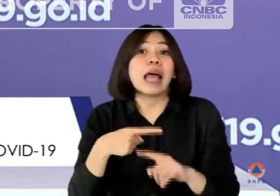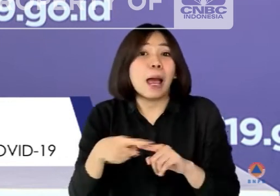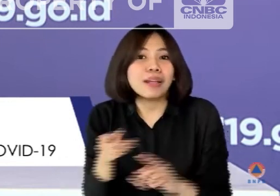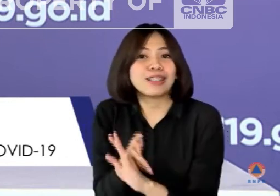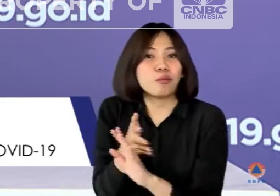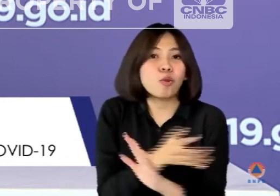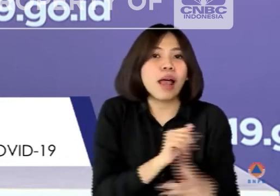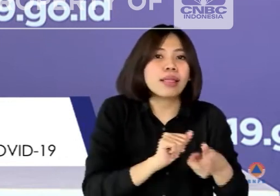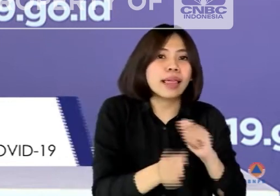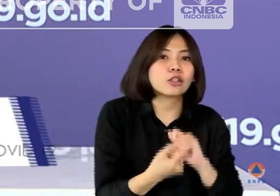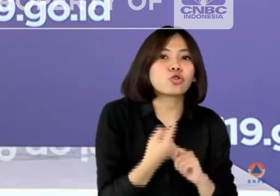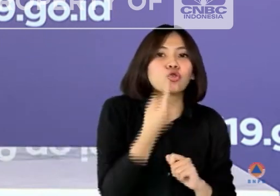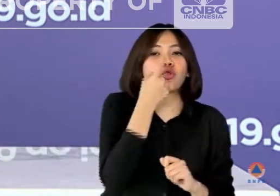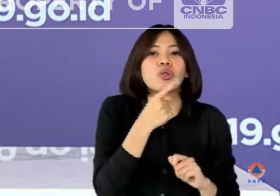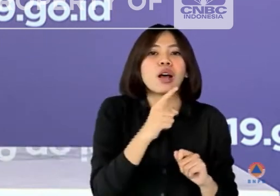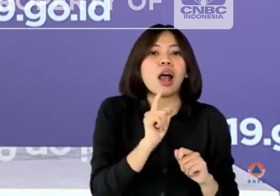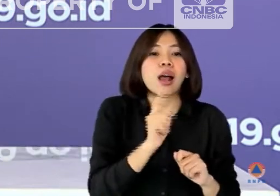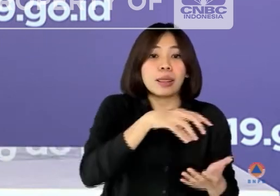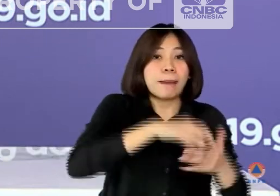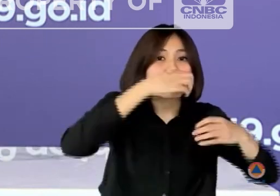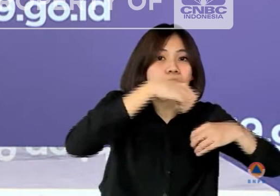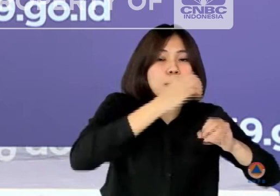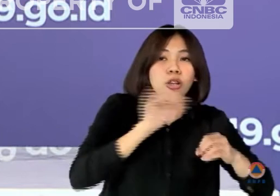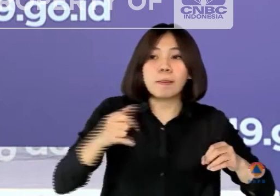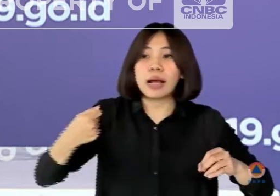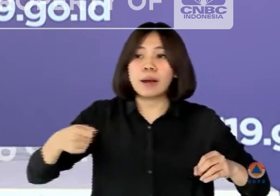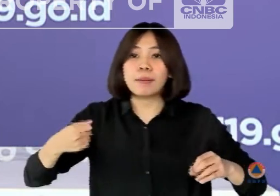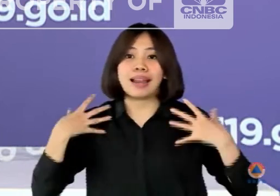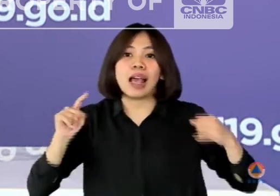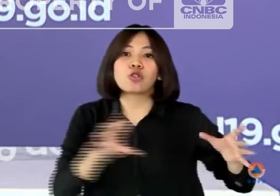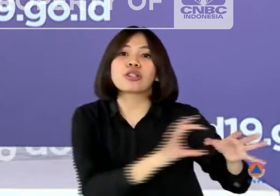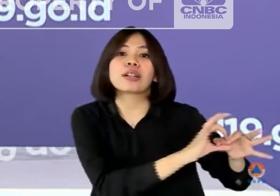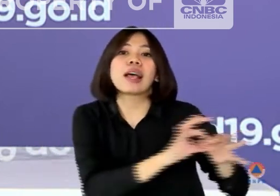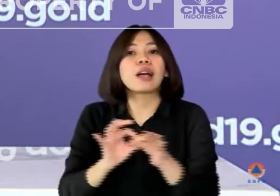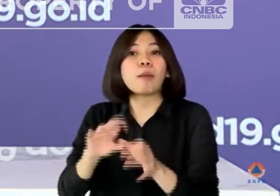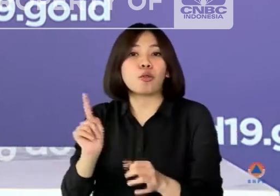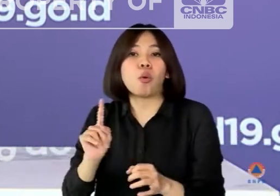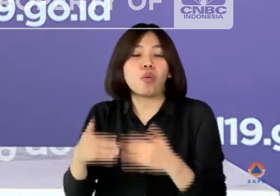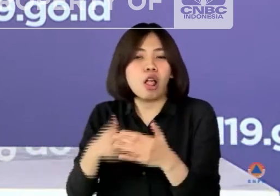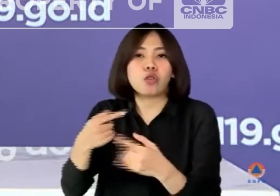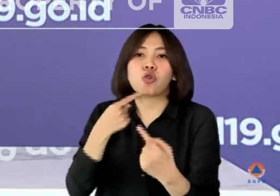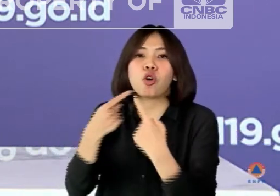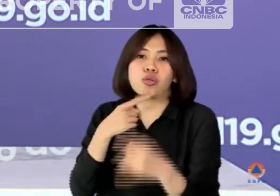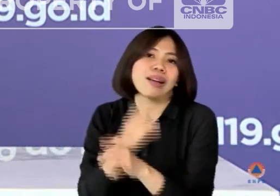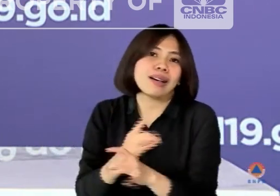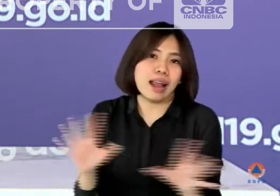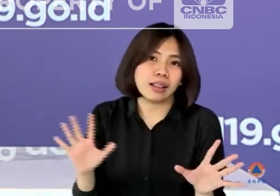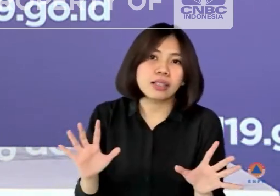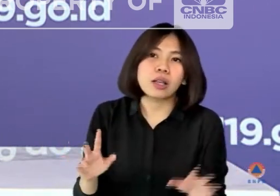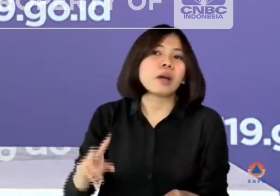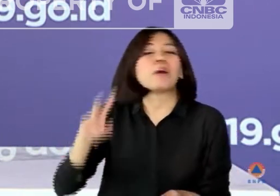testing di laboratorium yang terafiliasi dengan Kementerian Kesehatan. Kedepannya, pemerintah akan